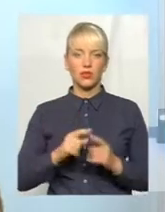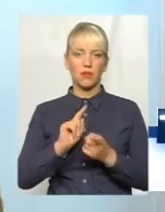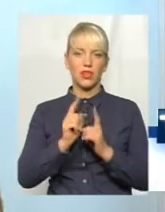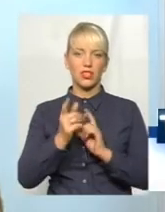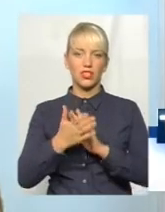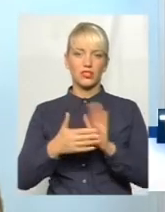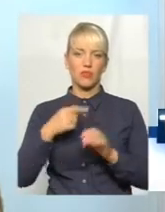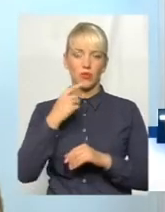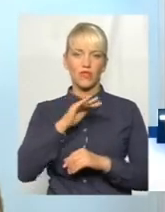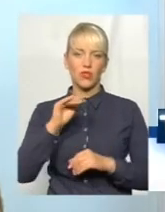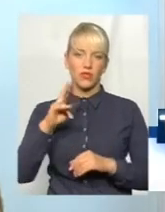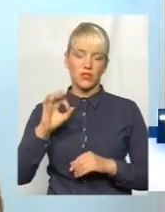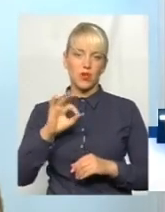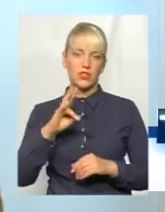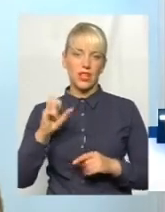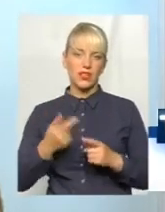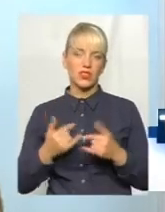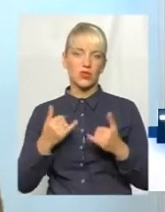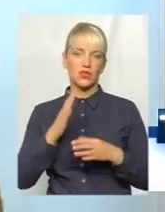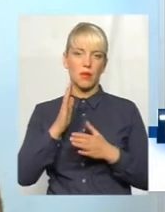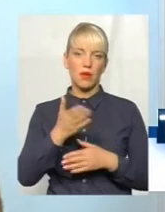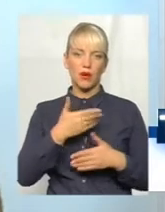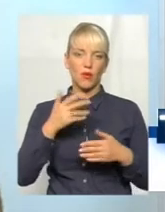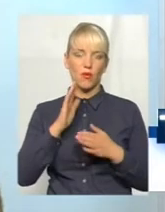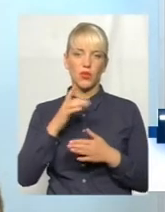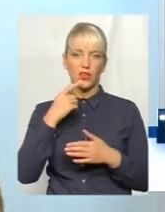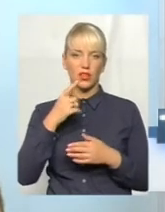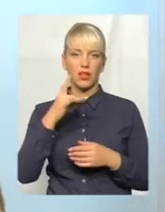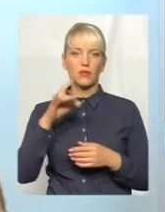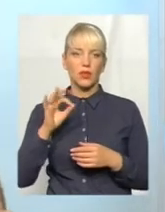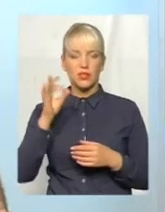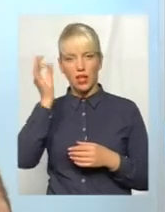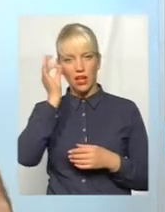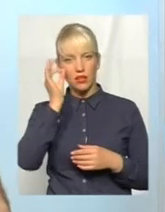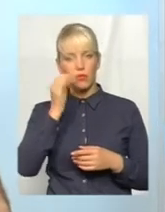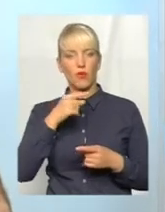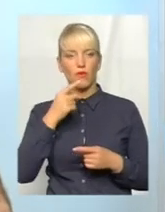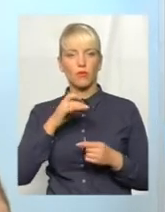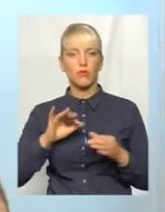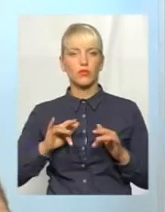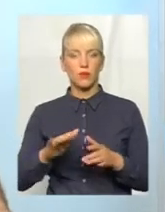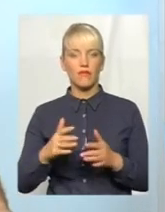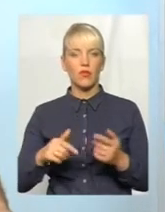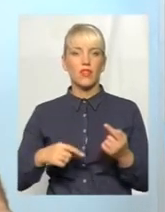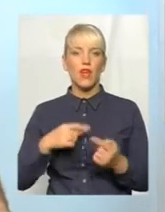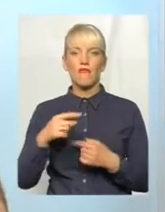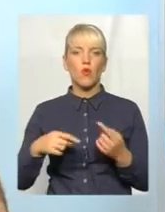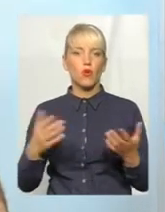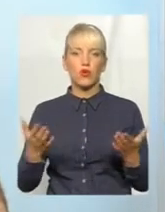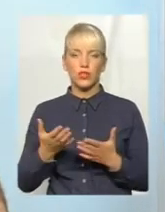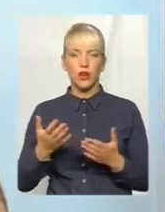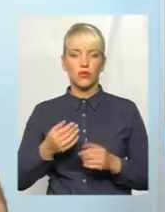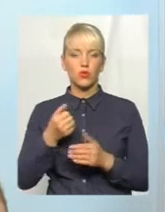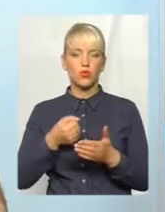мову Оксана Фіновська. І сьогодні у цій студії ми згадуємо і говоримо про справу, навколо якої до цього